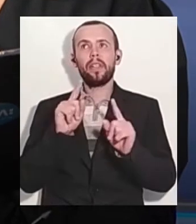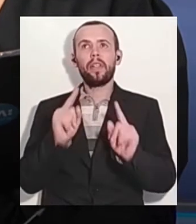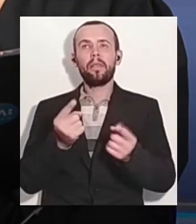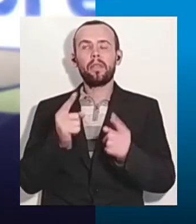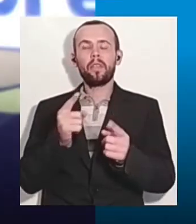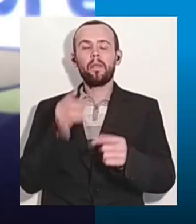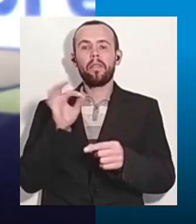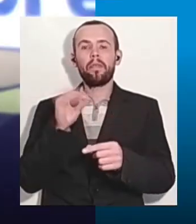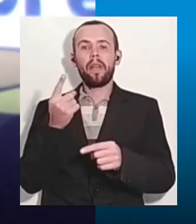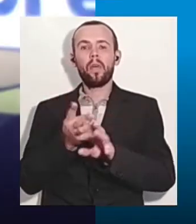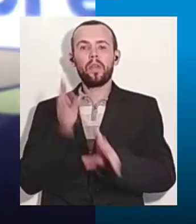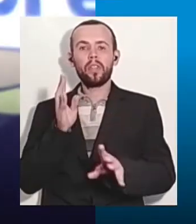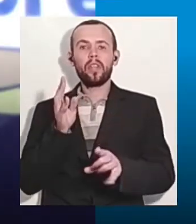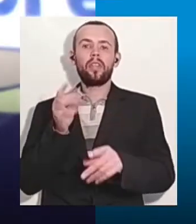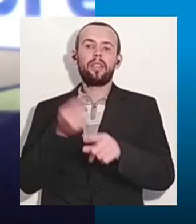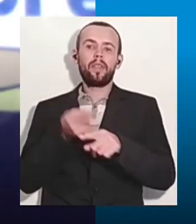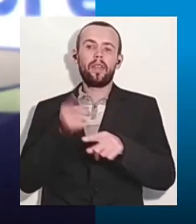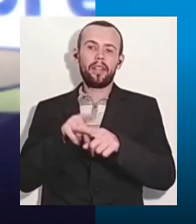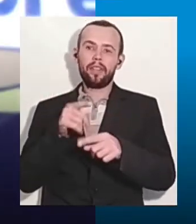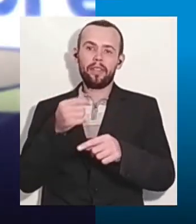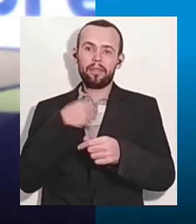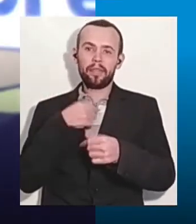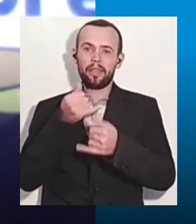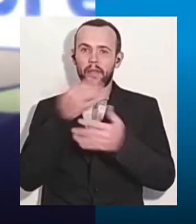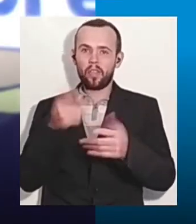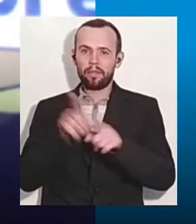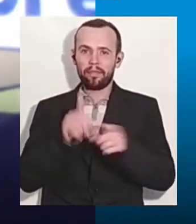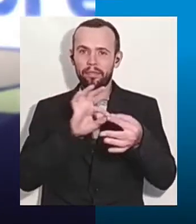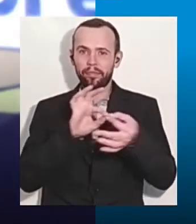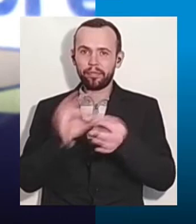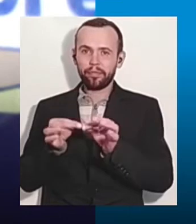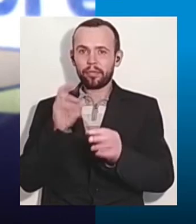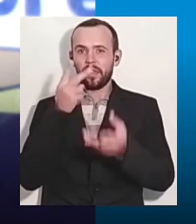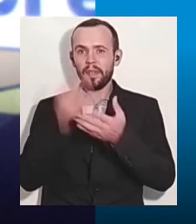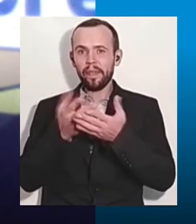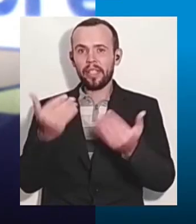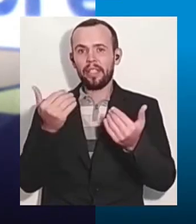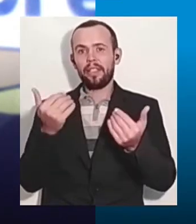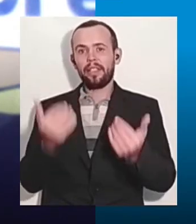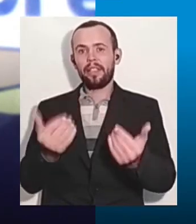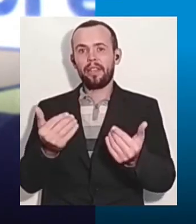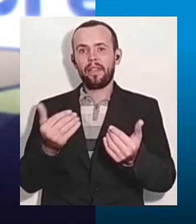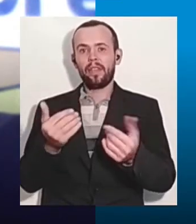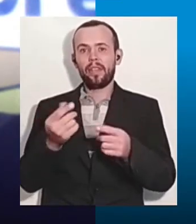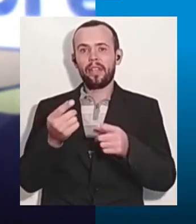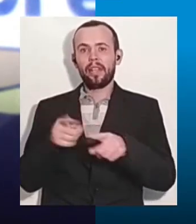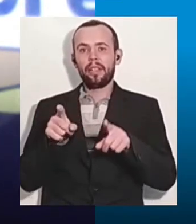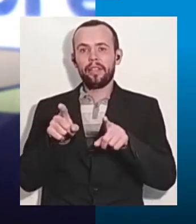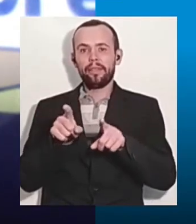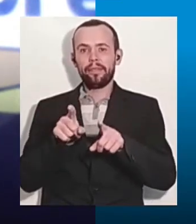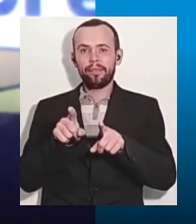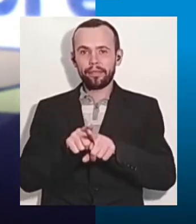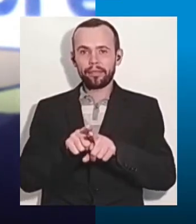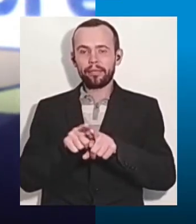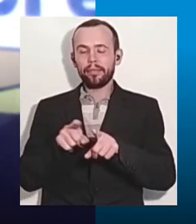працюють, ми зараз можемо про них говорити, але це вічай, я вам скажу, щоб щось запрацювало в місцях позбавлення волі,